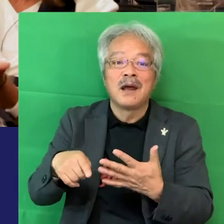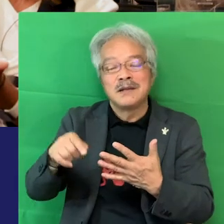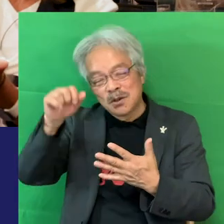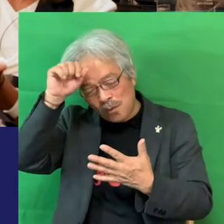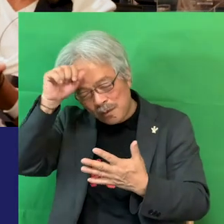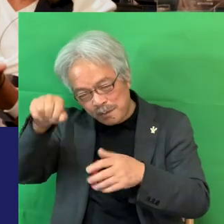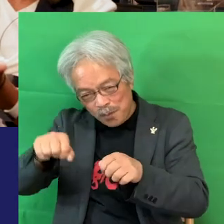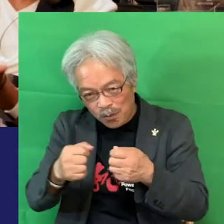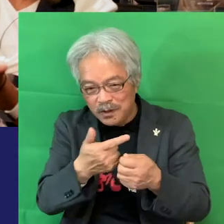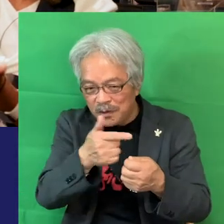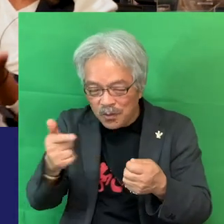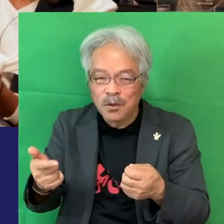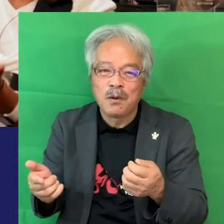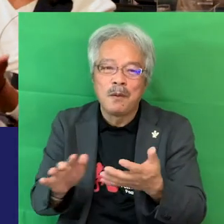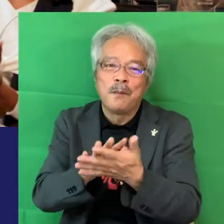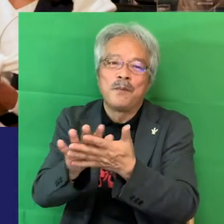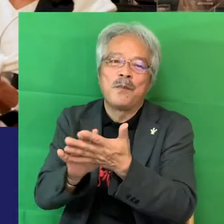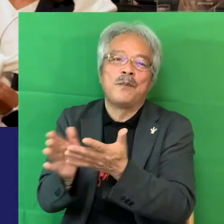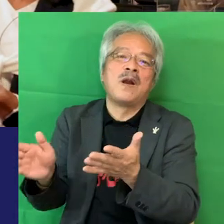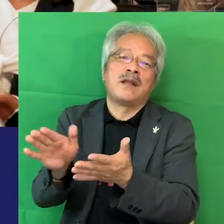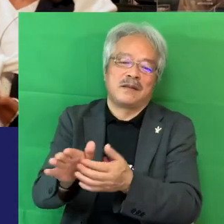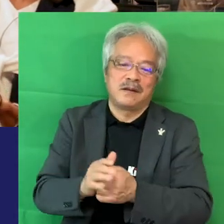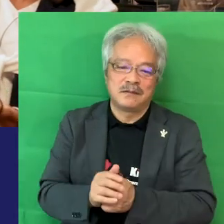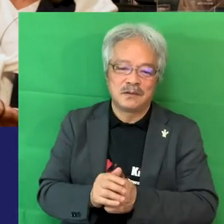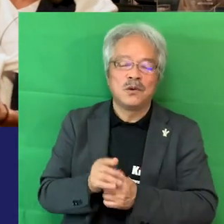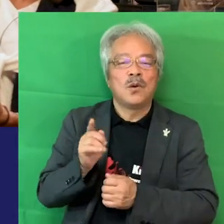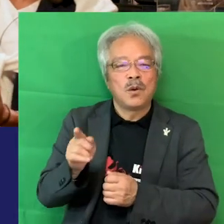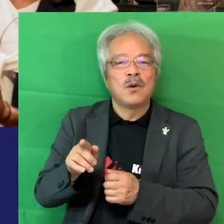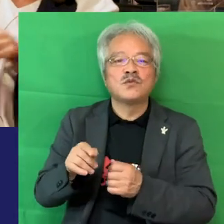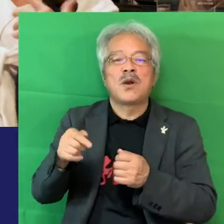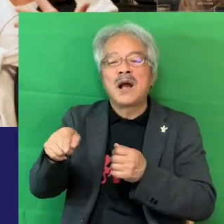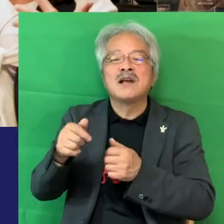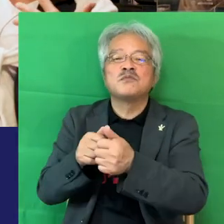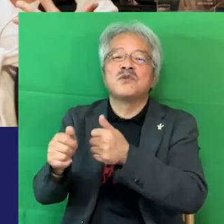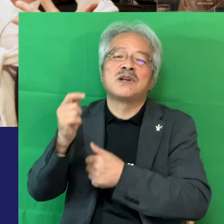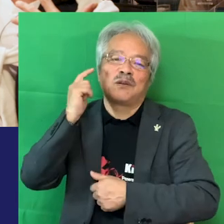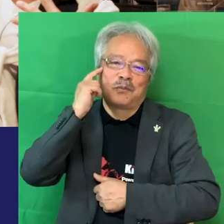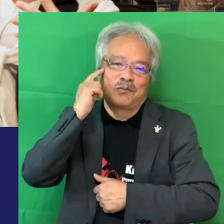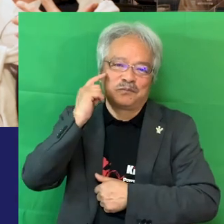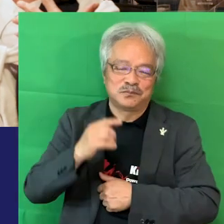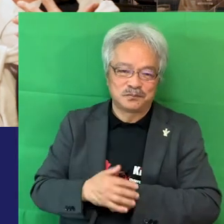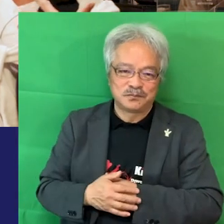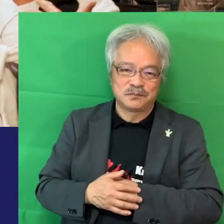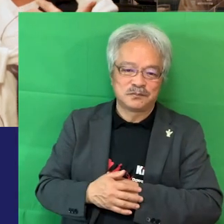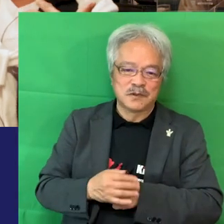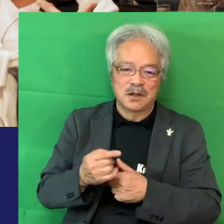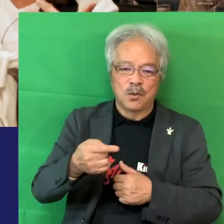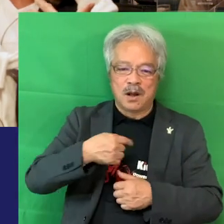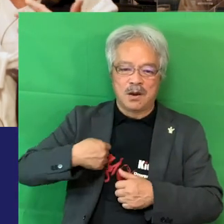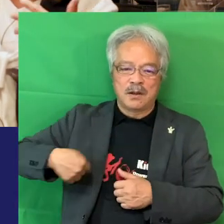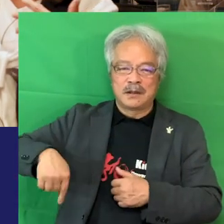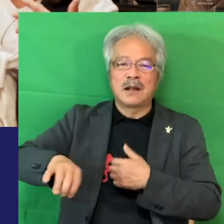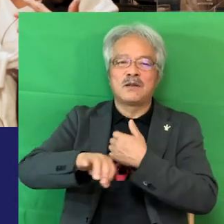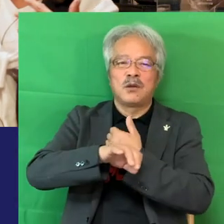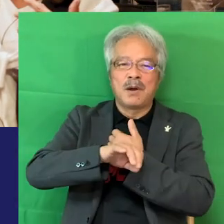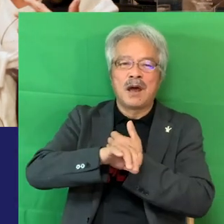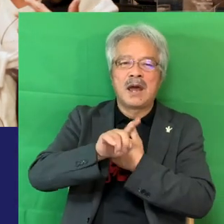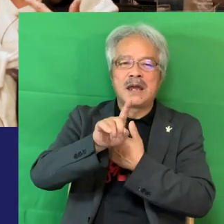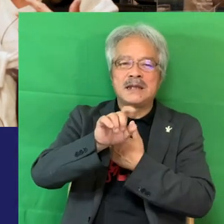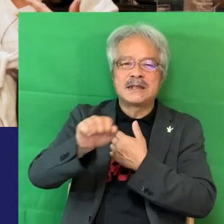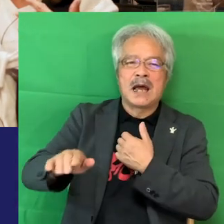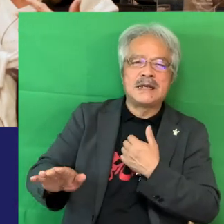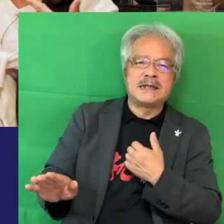境がどこにでもあるんですよそれはスポーツだと思うんですよね確かに我々なんかも膝痛いじゃないですか